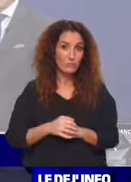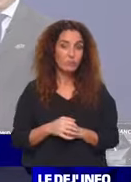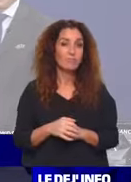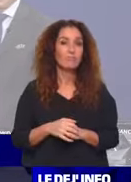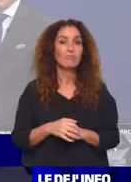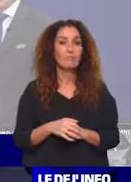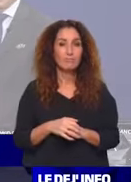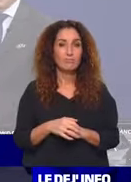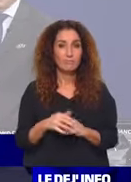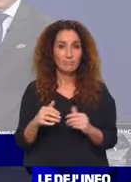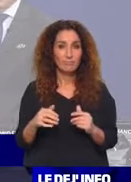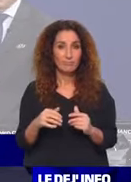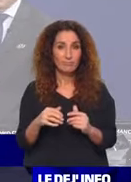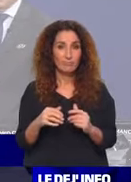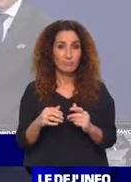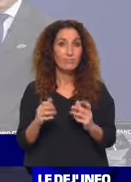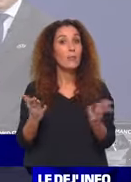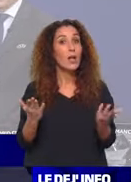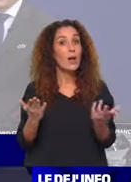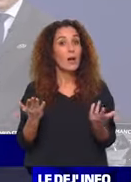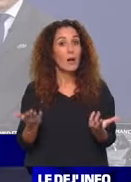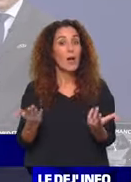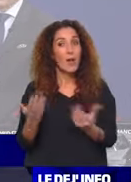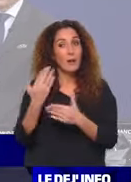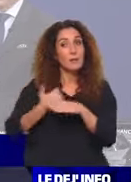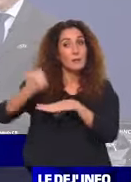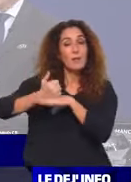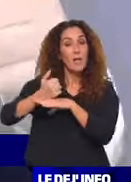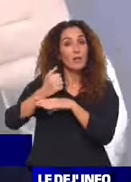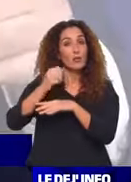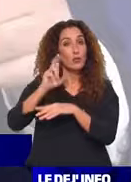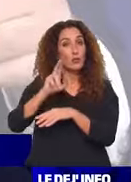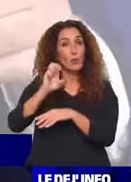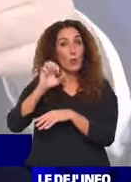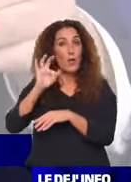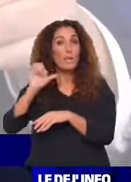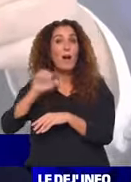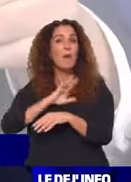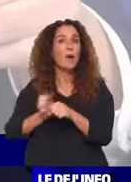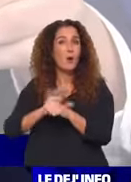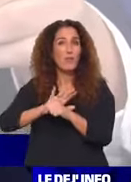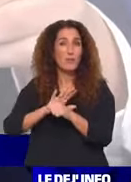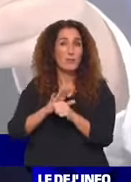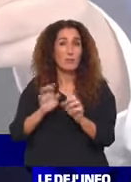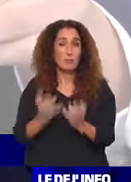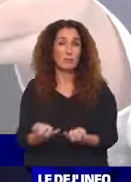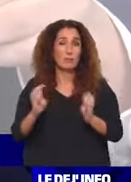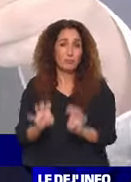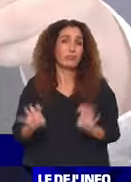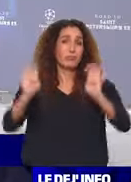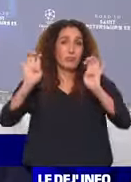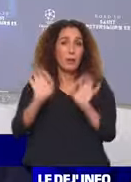Un tirage au sort qui se fait à huis clos, à Nyon, au siège de l'UFA, en raison de la pandémie. Et donc, voilà. Ça sera la confirmation